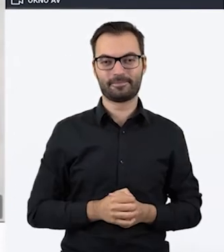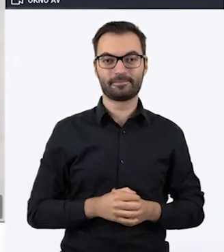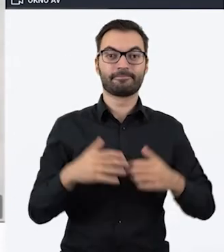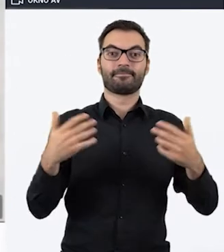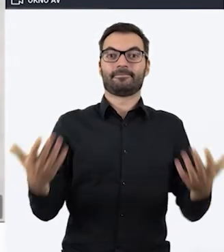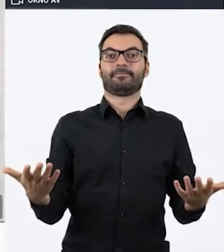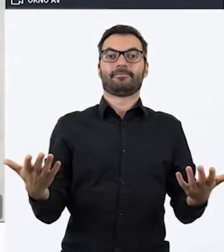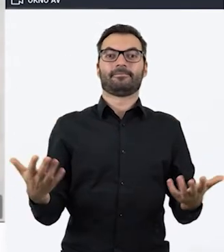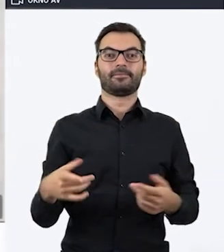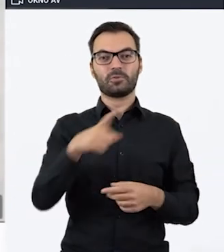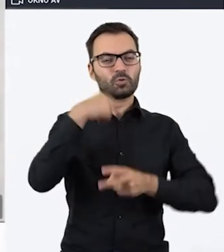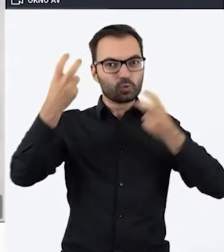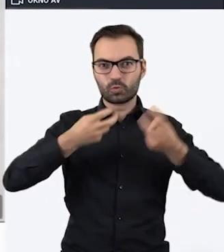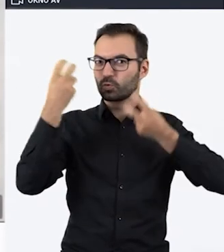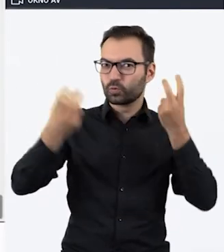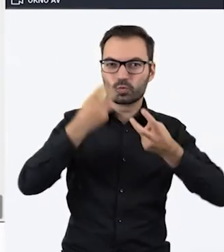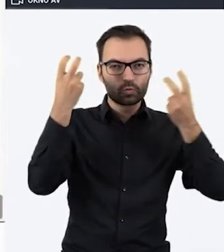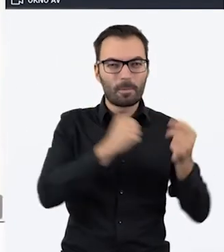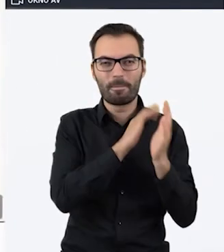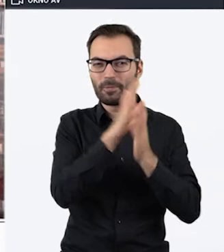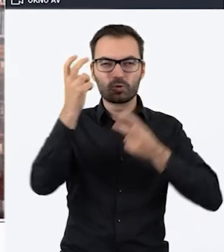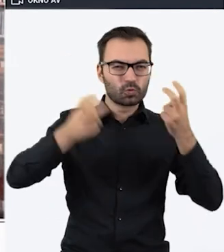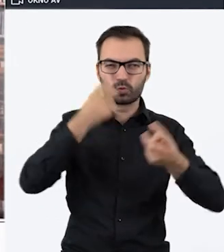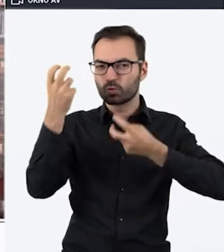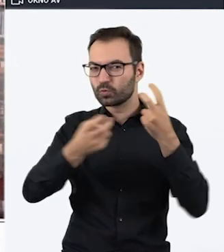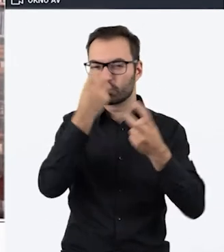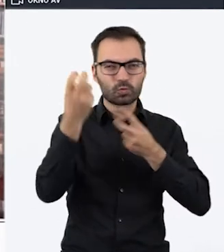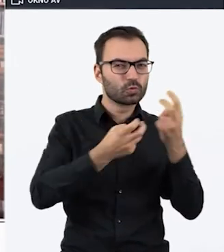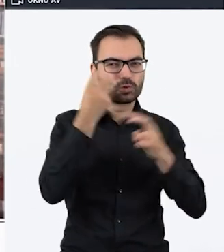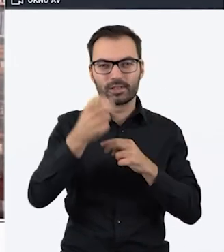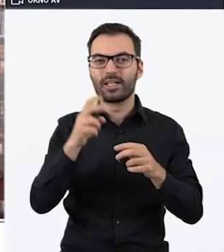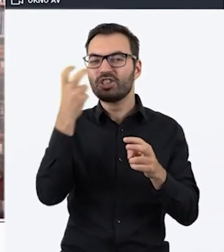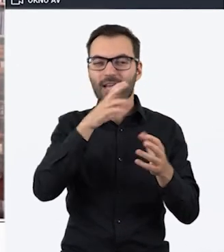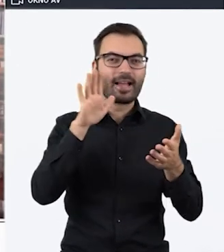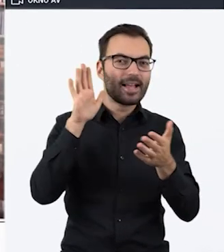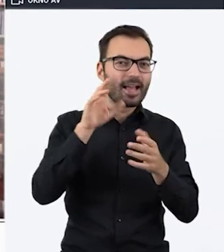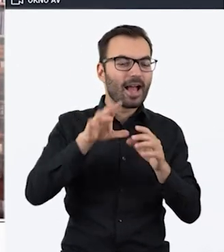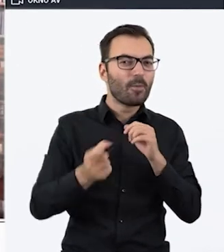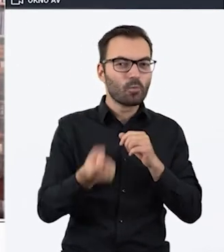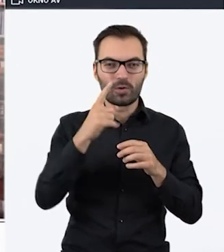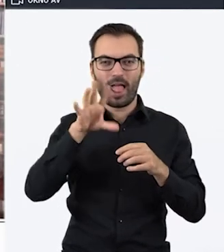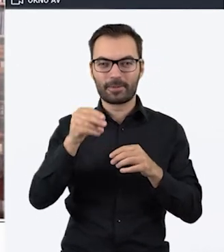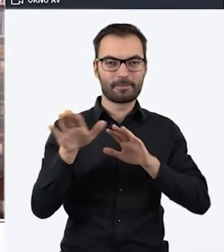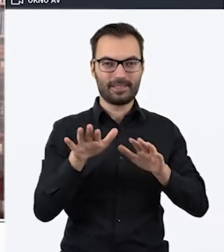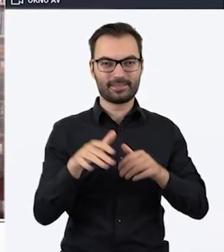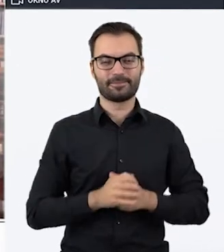No to, drodzy Państwo, przeszukajmy bibliotekę, spróbujmy znaleźć jakieś interesujące, charakterystyczne punkty.